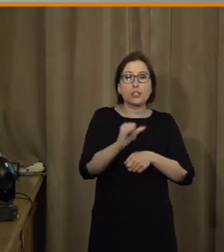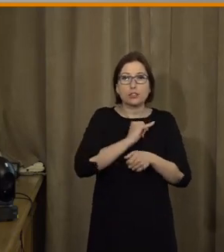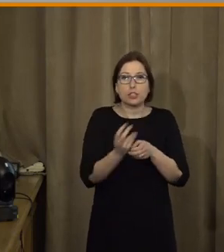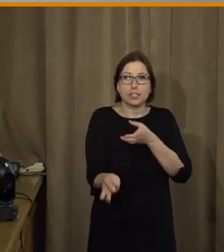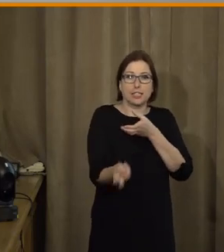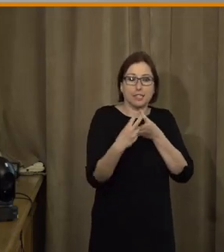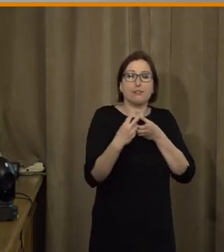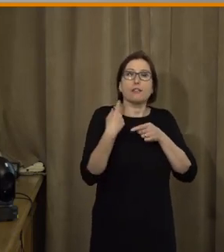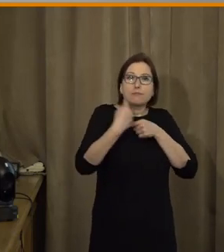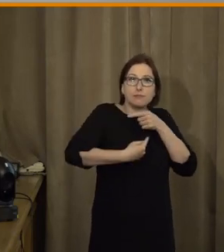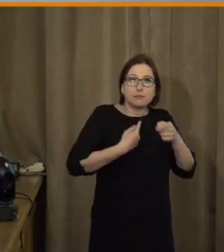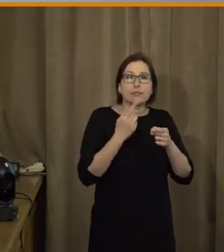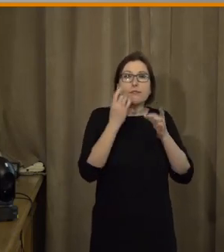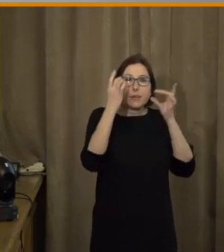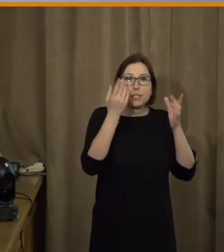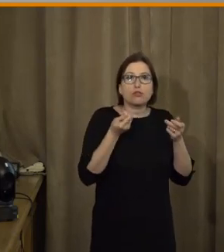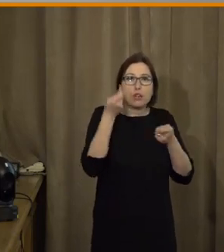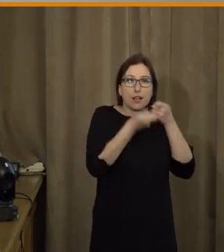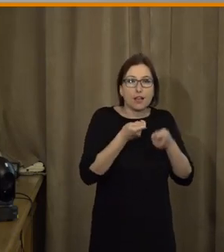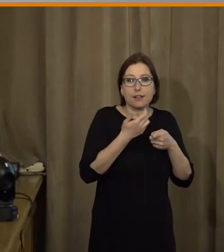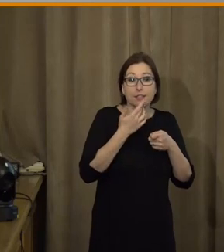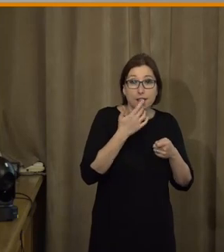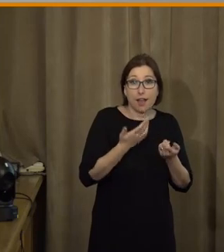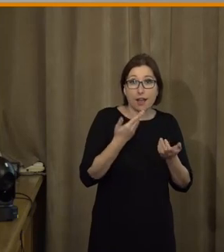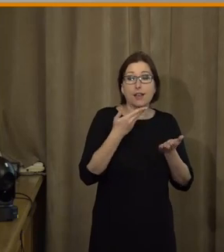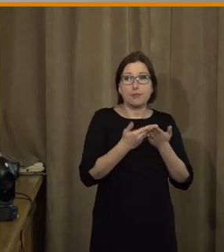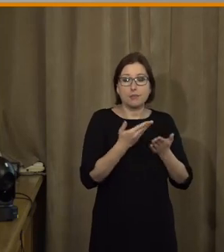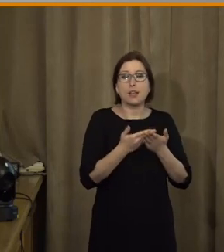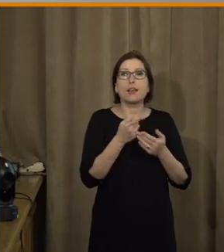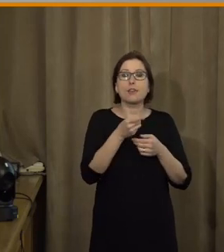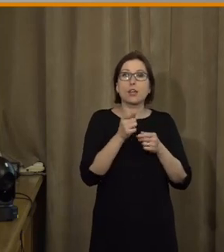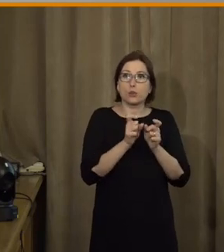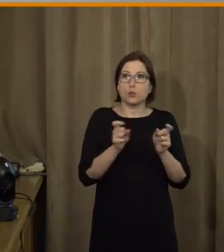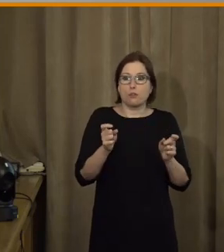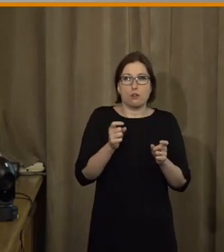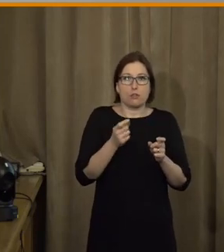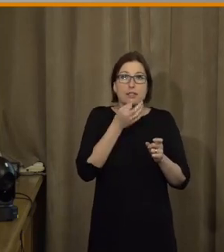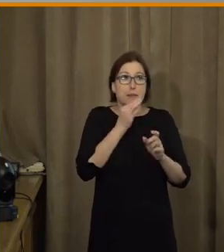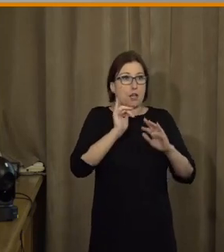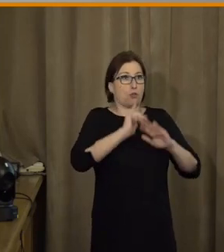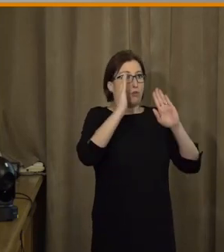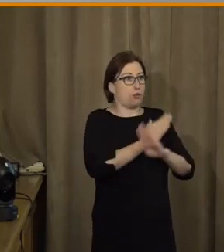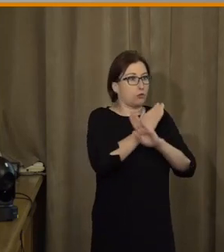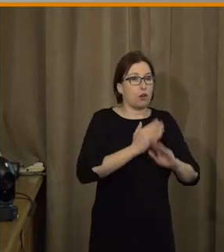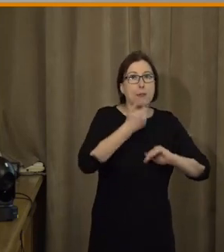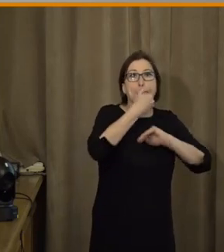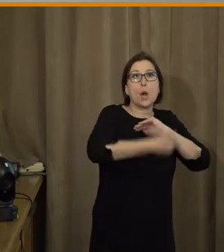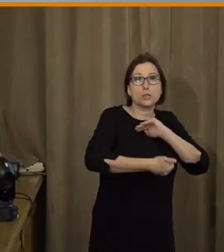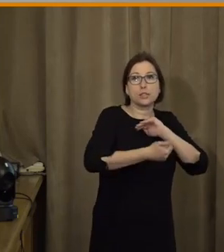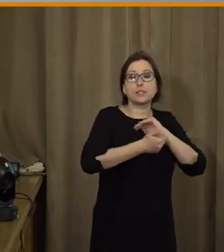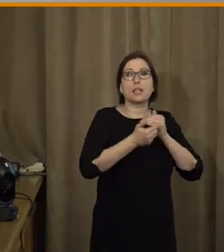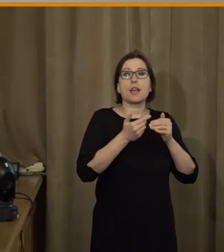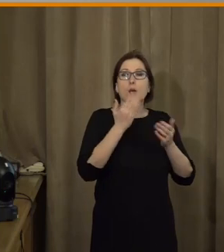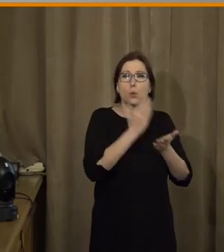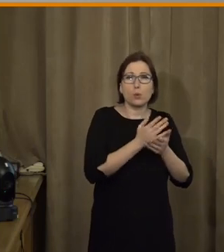počátku i do fáze designu a potom implementace, protože potom, když to nikdo rozhodne, že je to pozdě